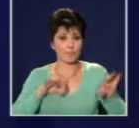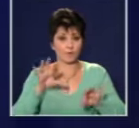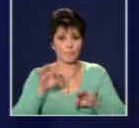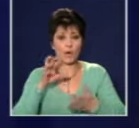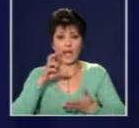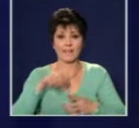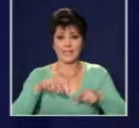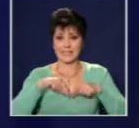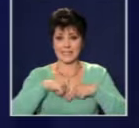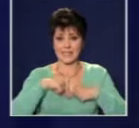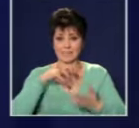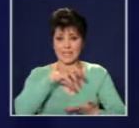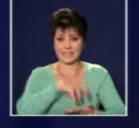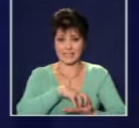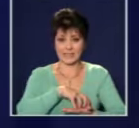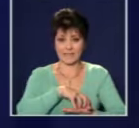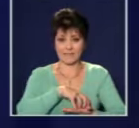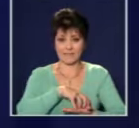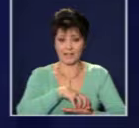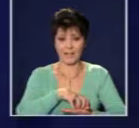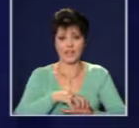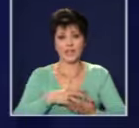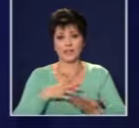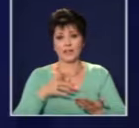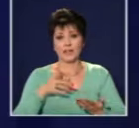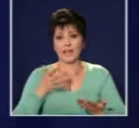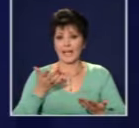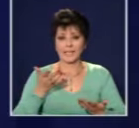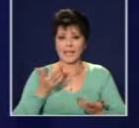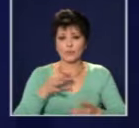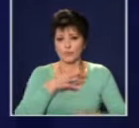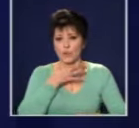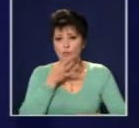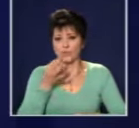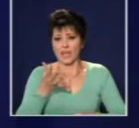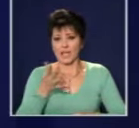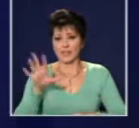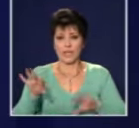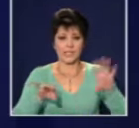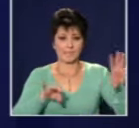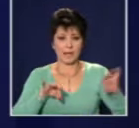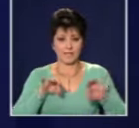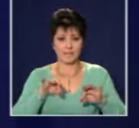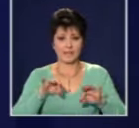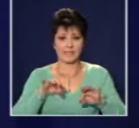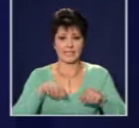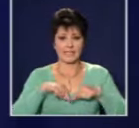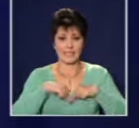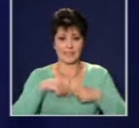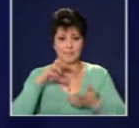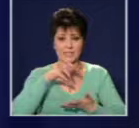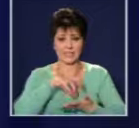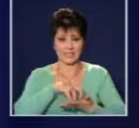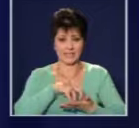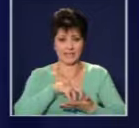знаем как се получава. Има някакво подобие, която се нарича low choice, в която случайно избрания съдебен състав или си дава